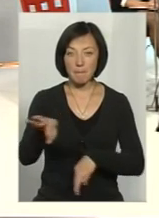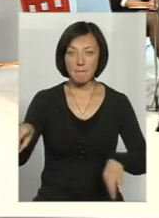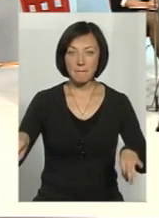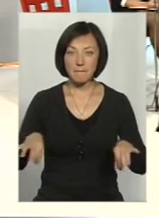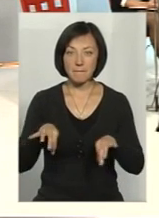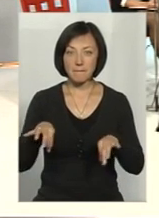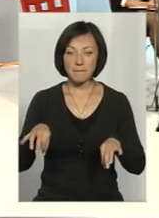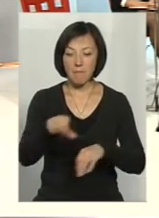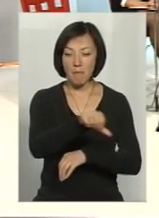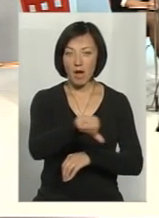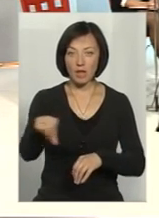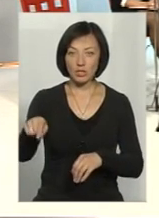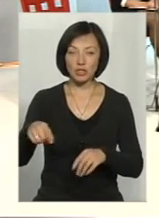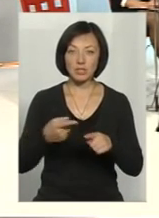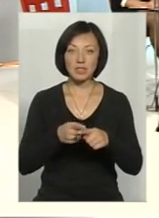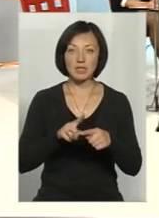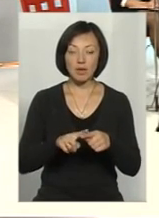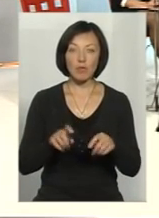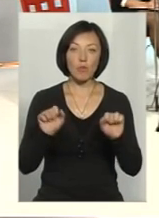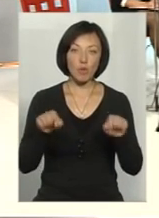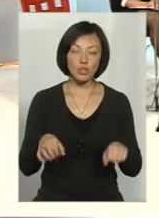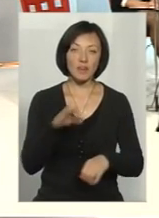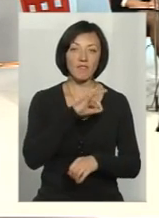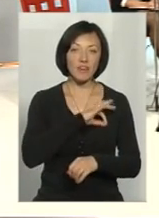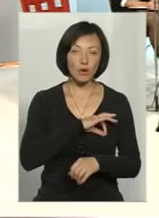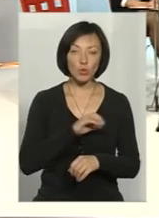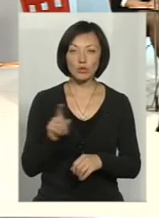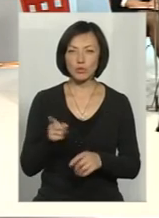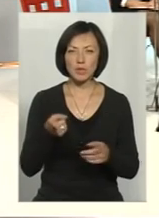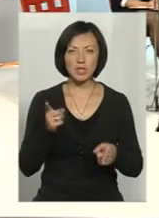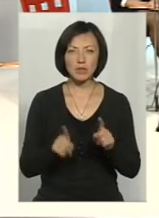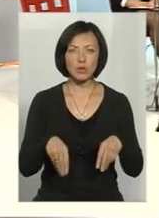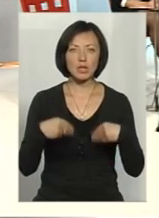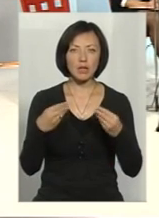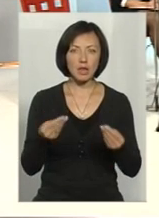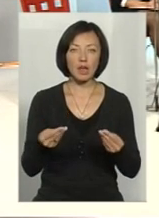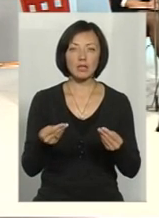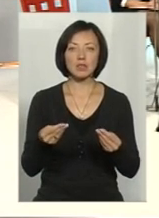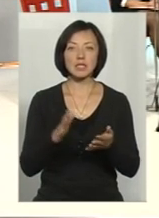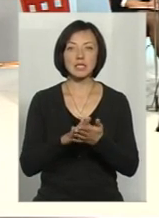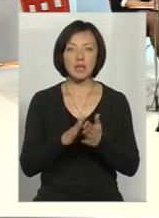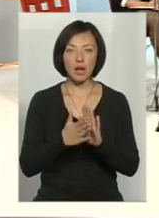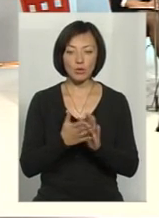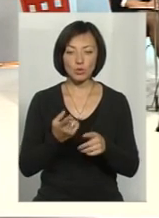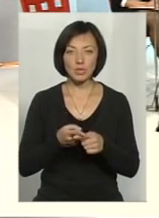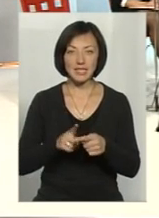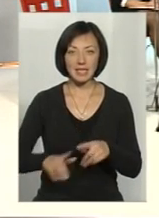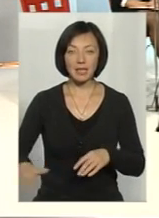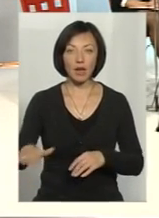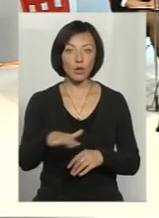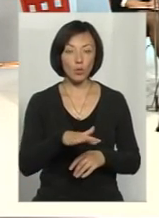саме той фонд, який можна використати для того, щоб дійсно надати відповідного статусу цій території.